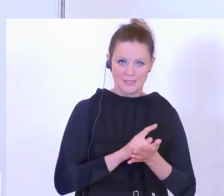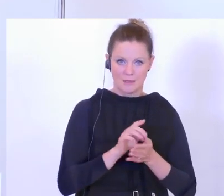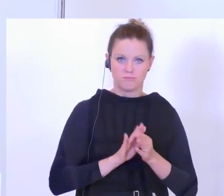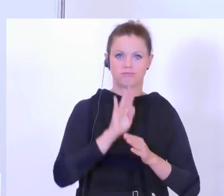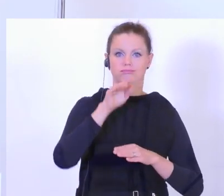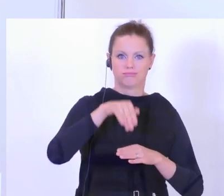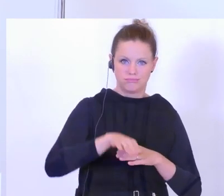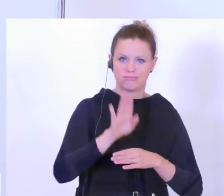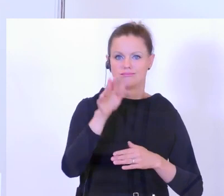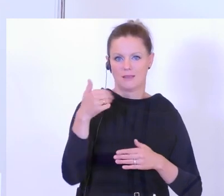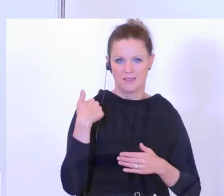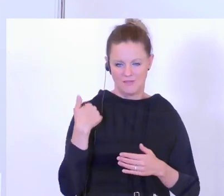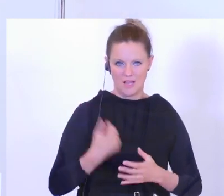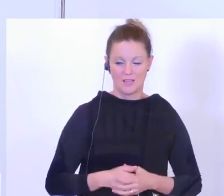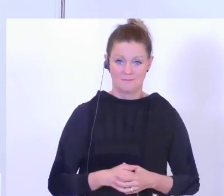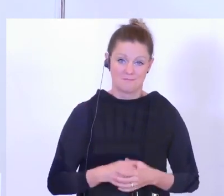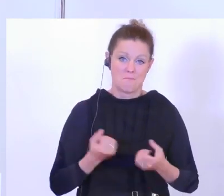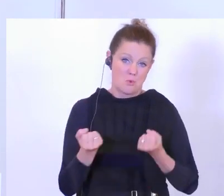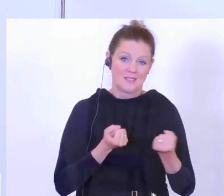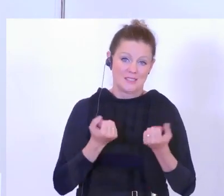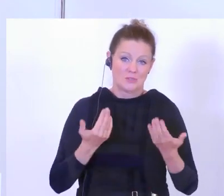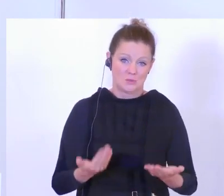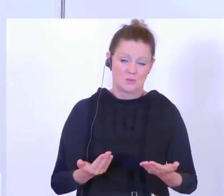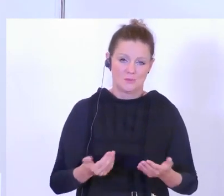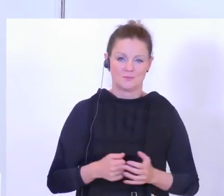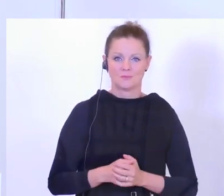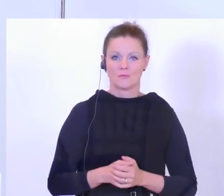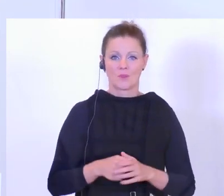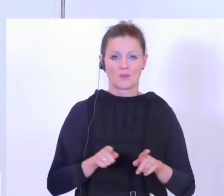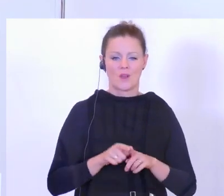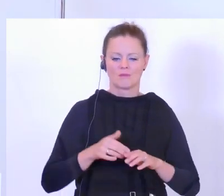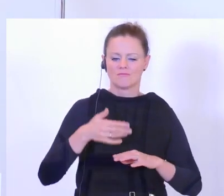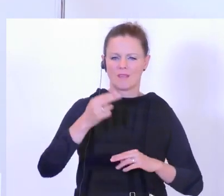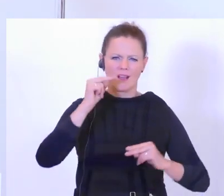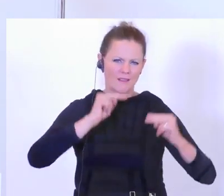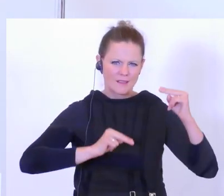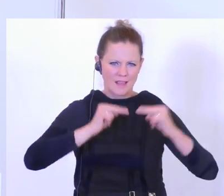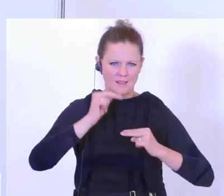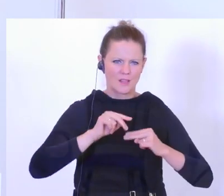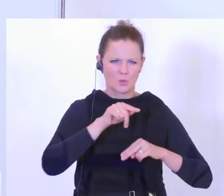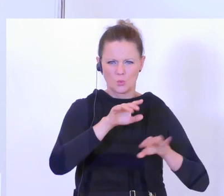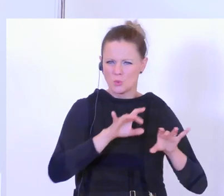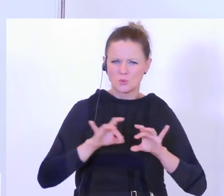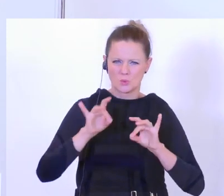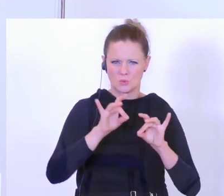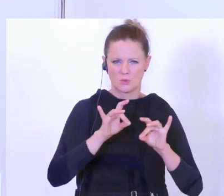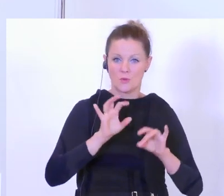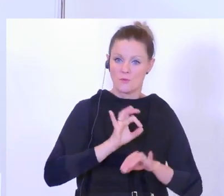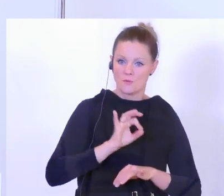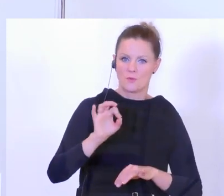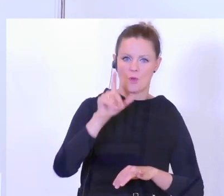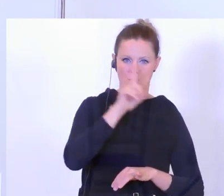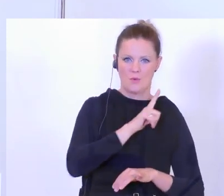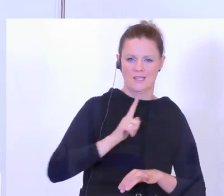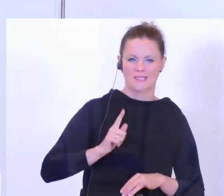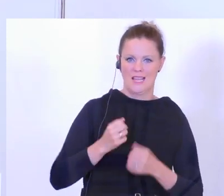die es halt in der Politik so gibt. Aber dann, und so habe ich dich ja dann auch kennengelernt in deinem Wirken, war es für die Polizei und